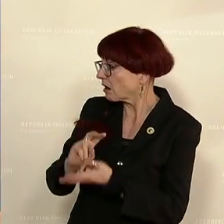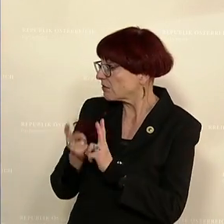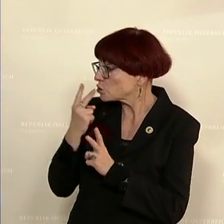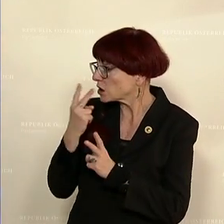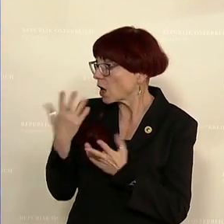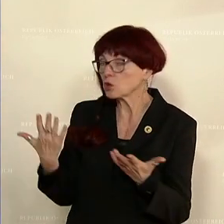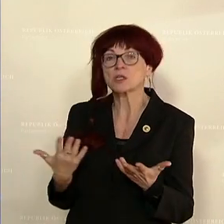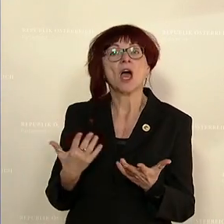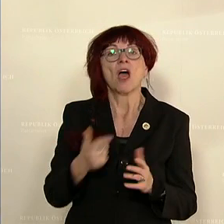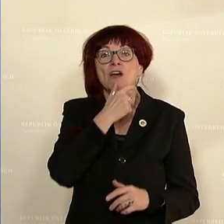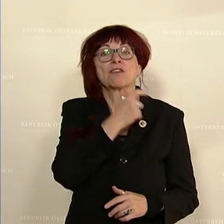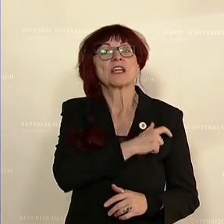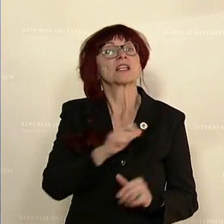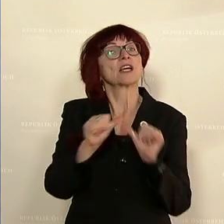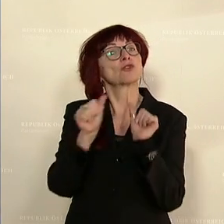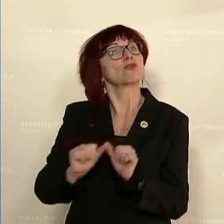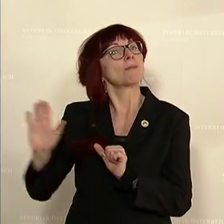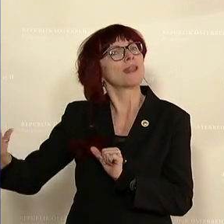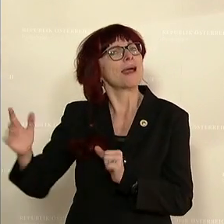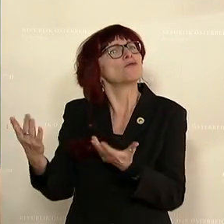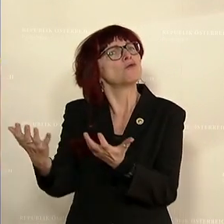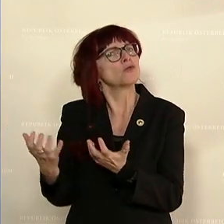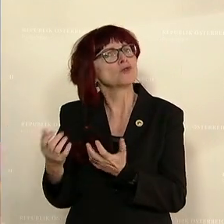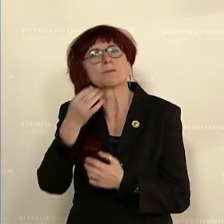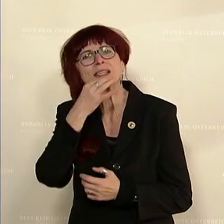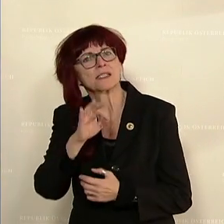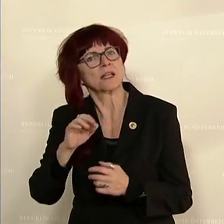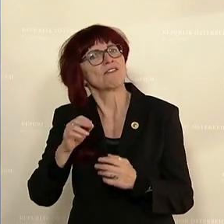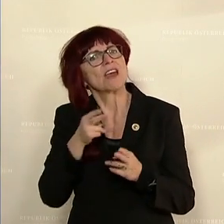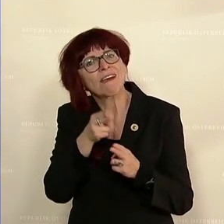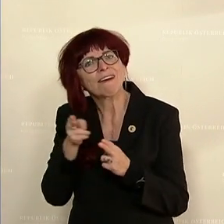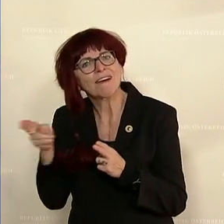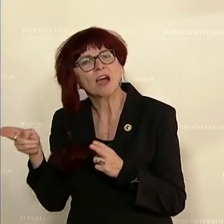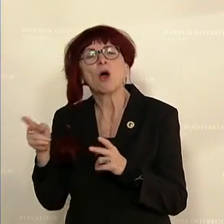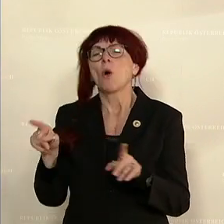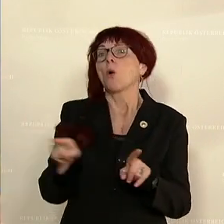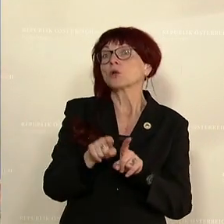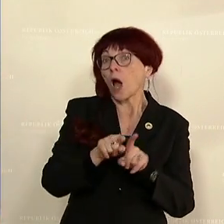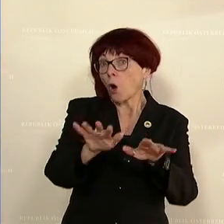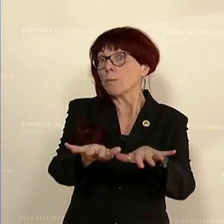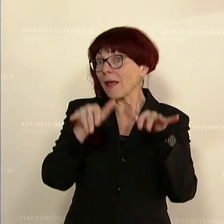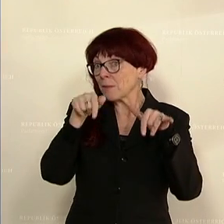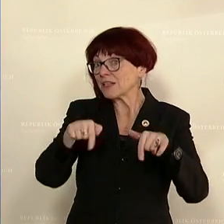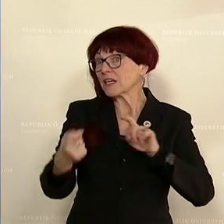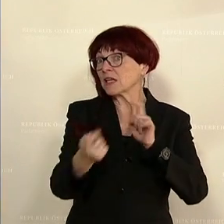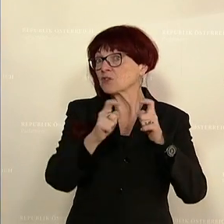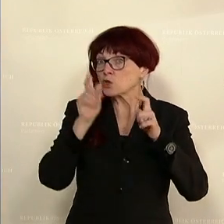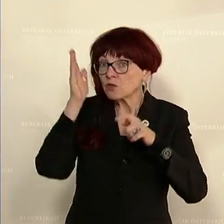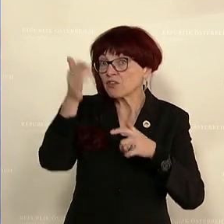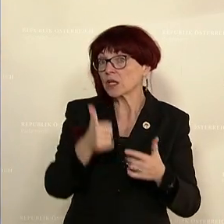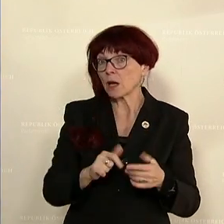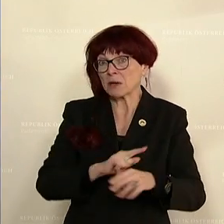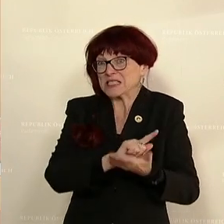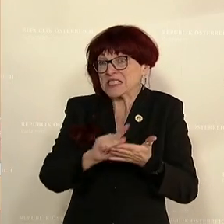Welche Finanzierungsform präferieren Sie auch? Und wird es dazu auch eine breite parlamentarische Debatte geben? Weil das wird sich ja zeitlich sehr schwer